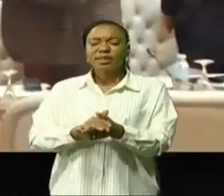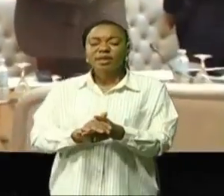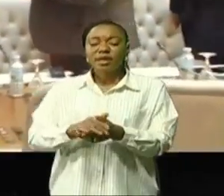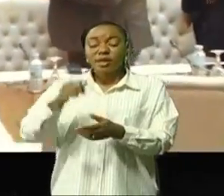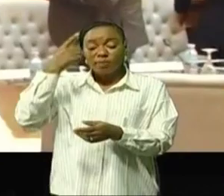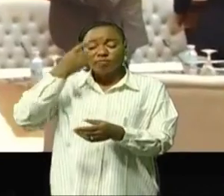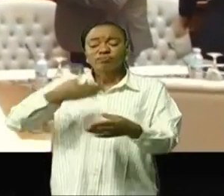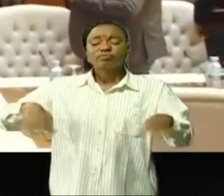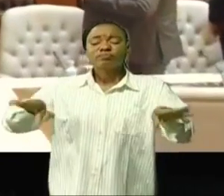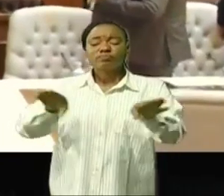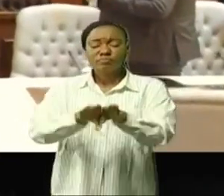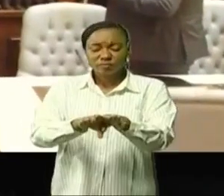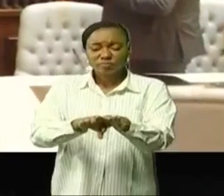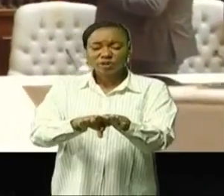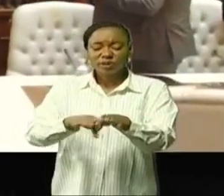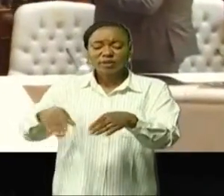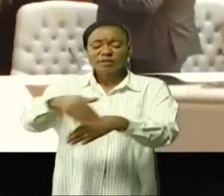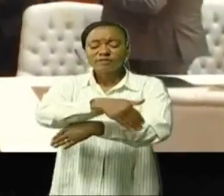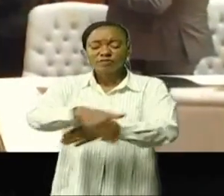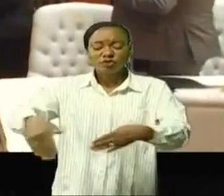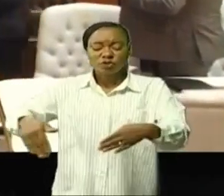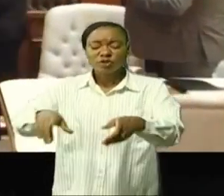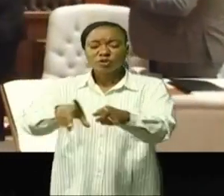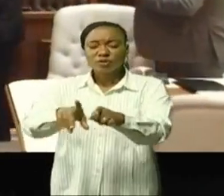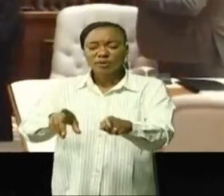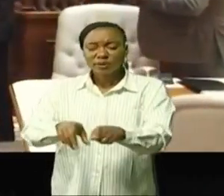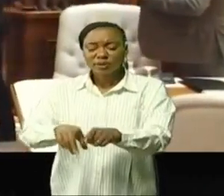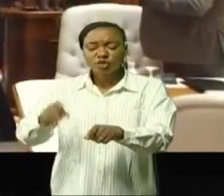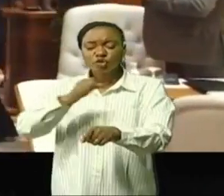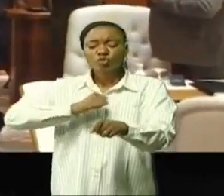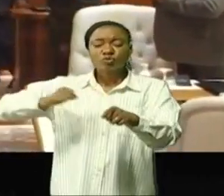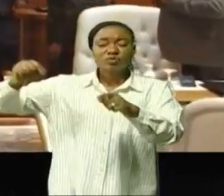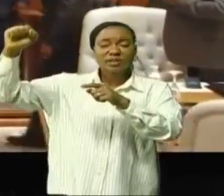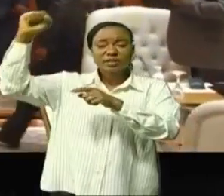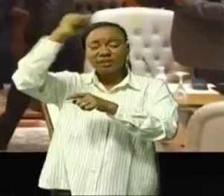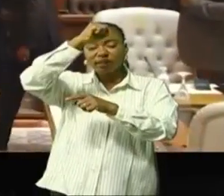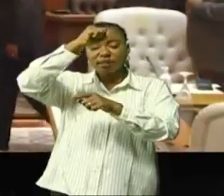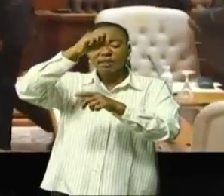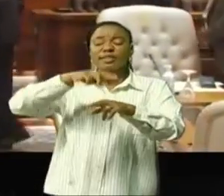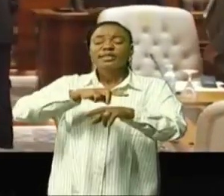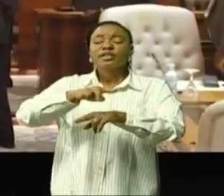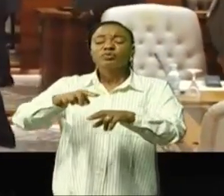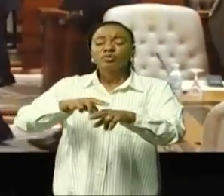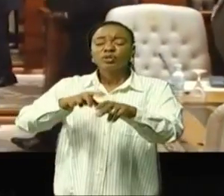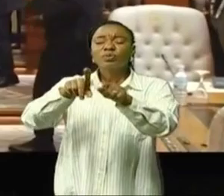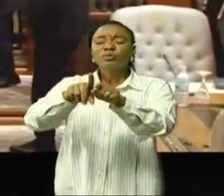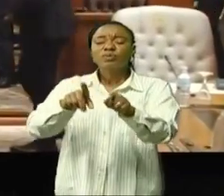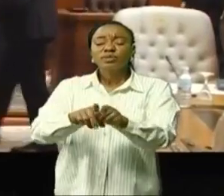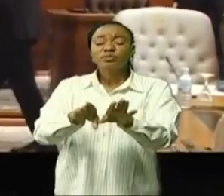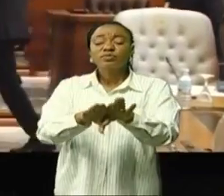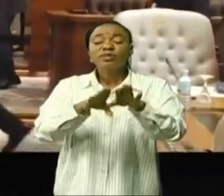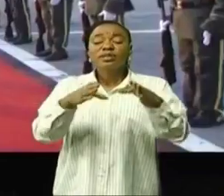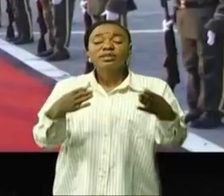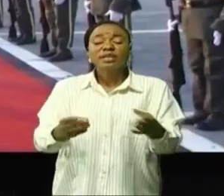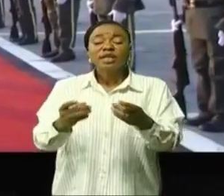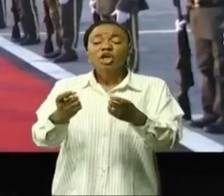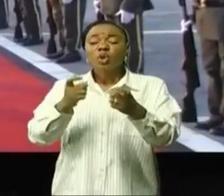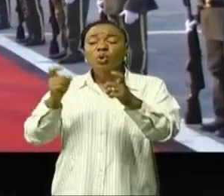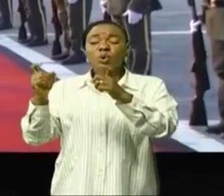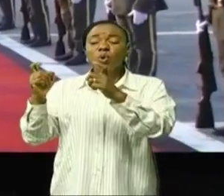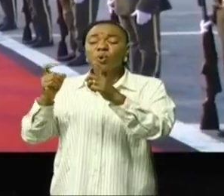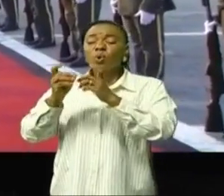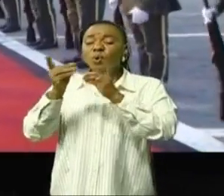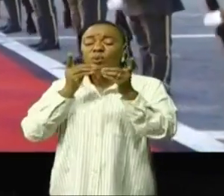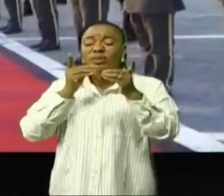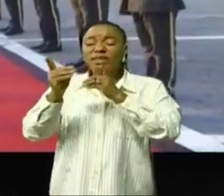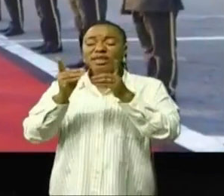fermeté pour la défense de la souveraineté nationale et en même temps une ouverture au dialogue diplomatique